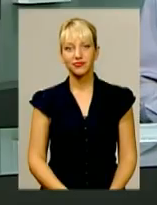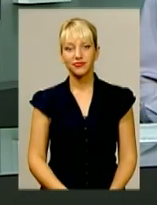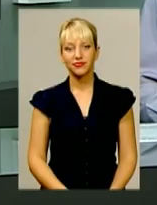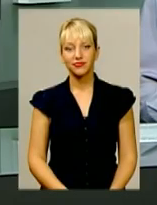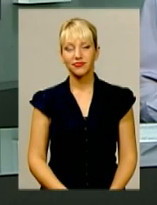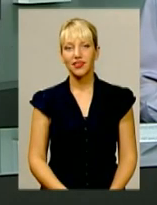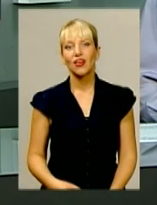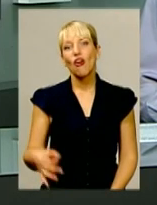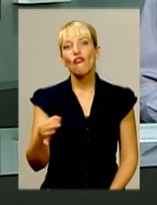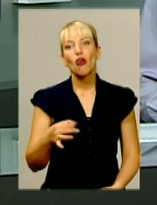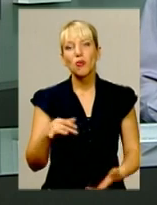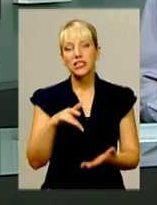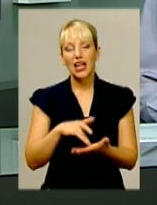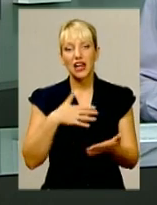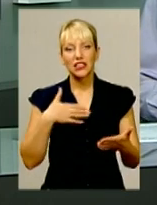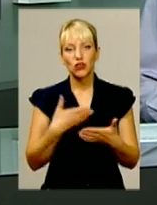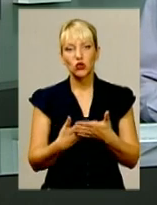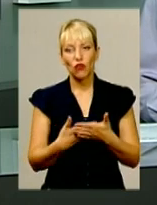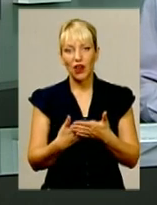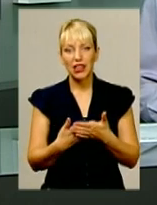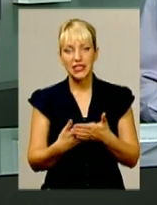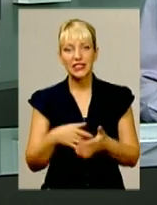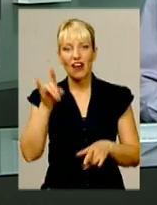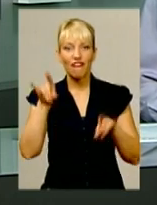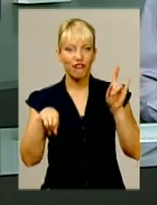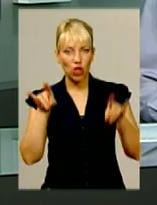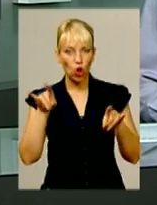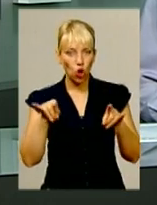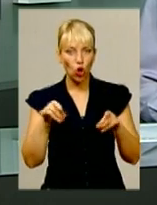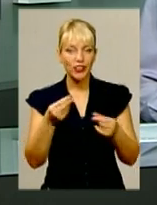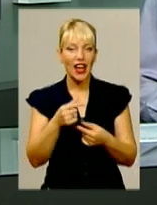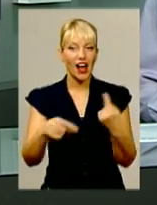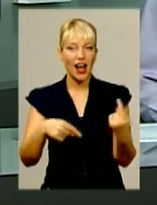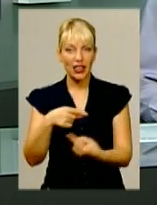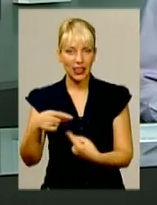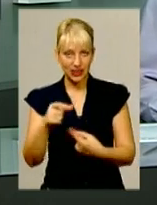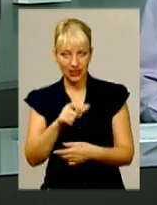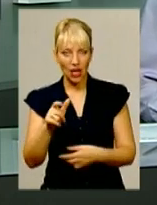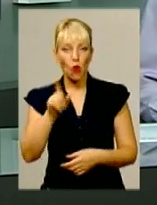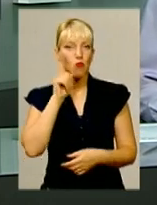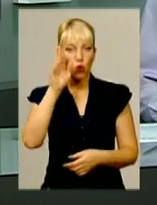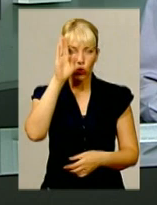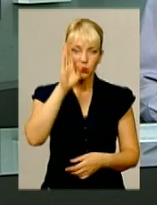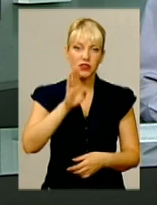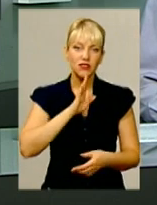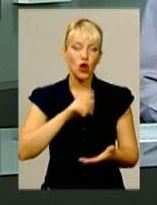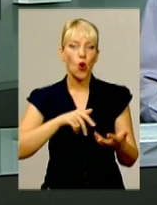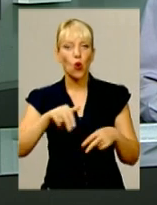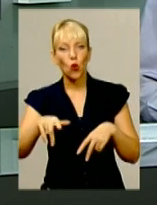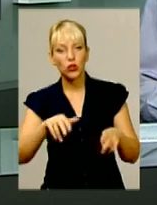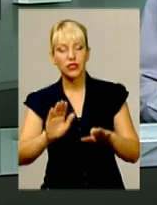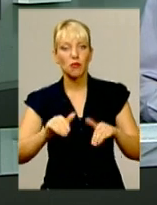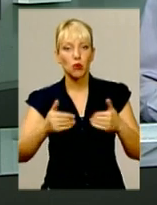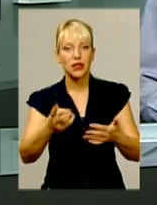В обласному центрі активізувались віконні торгові агенти. Молоді хлопці і дівчата ходять дворами Хмельницького і пропонують на